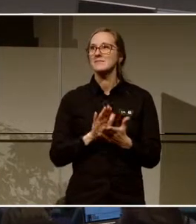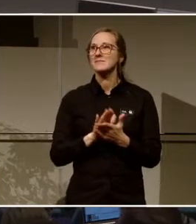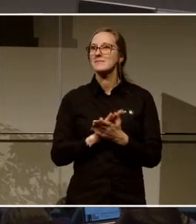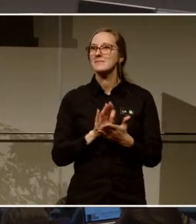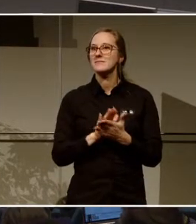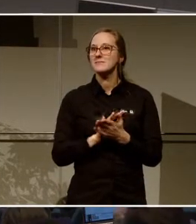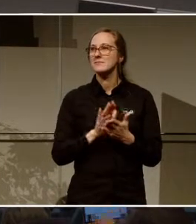Tack så mycket.